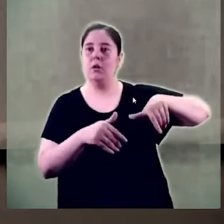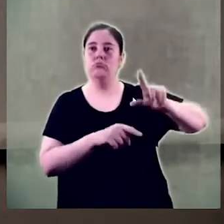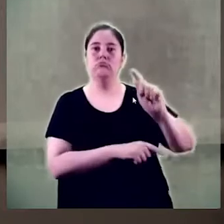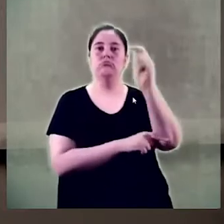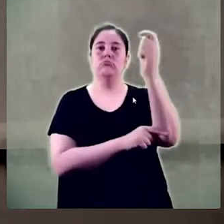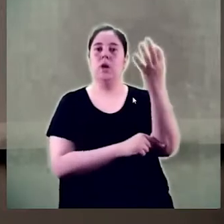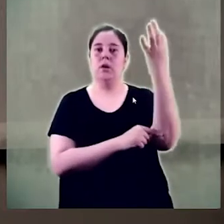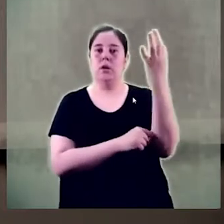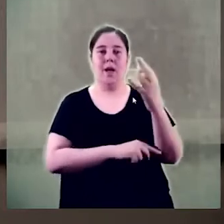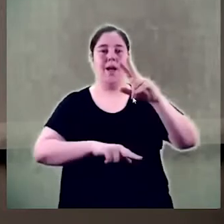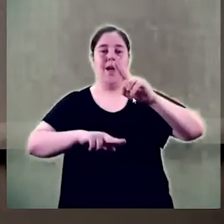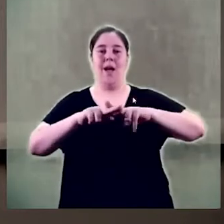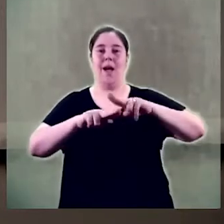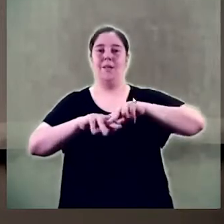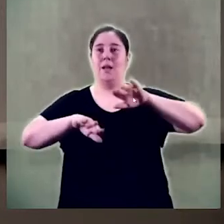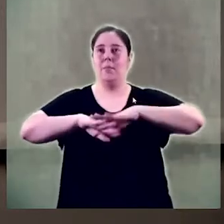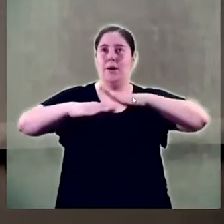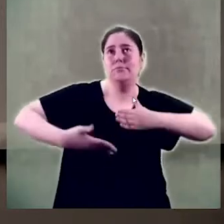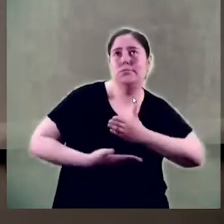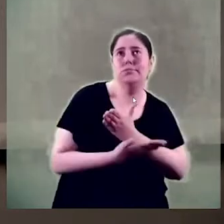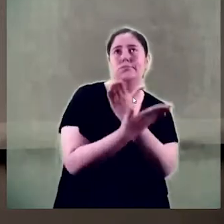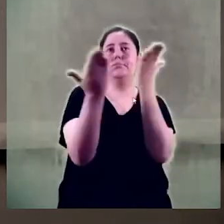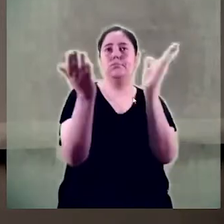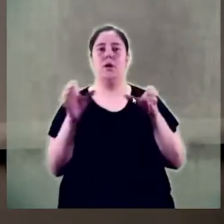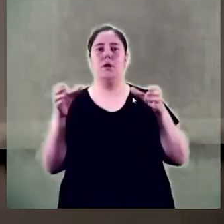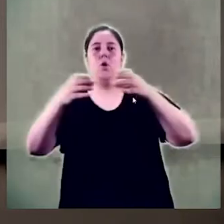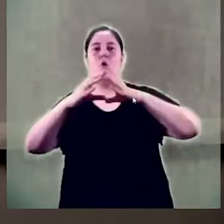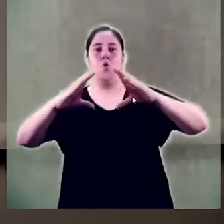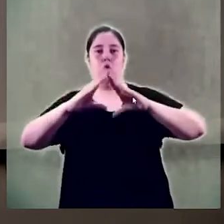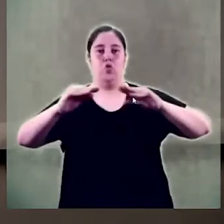comunitat universitària, per tant, alumnat,